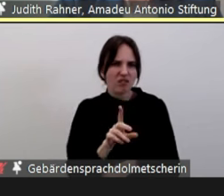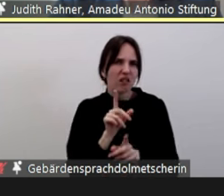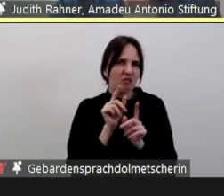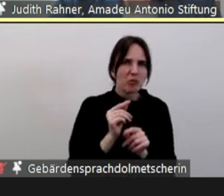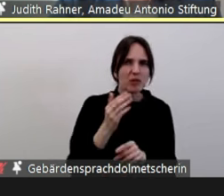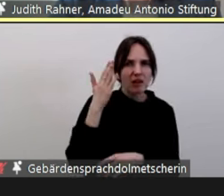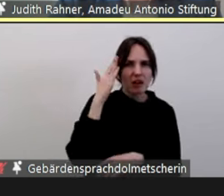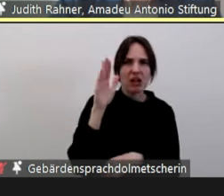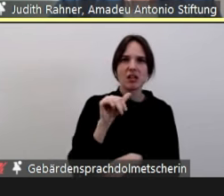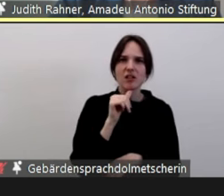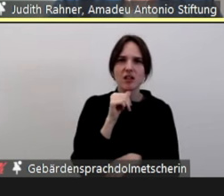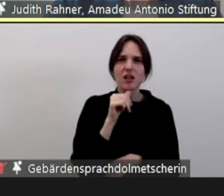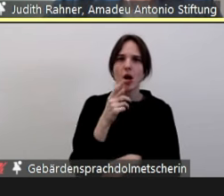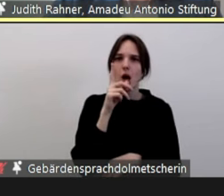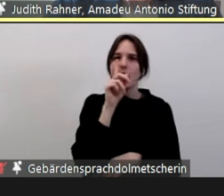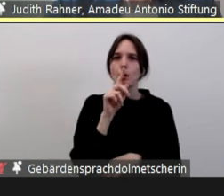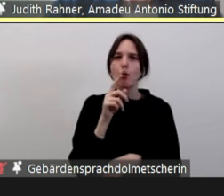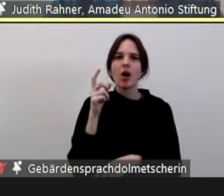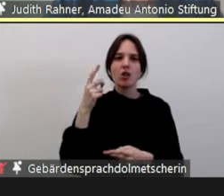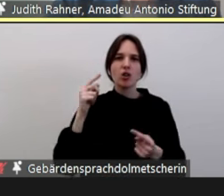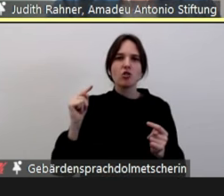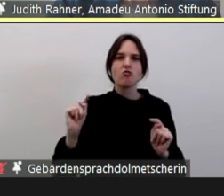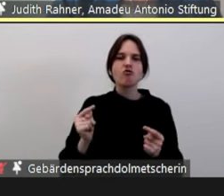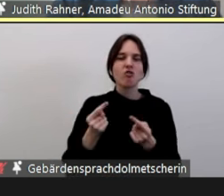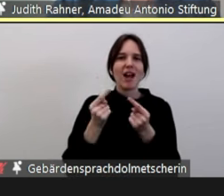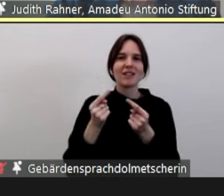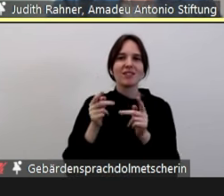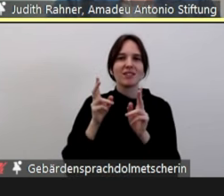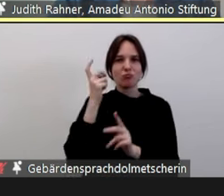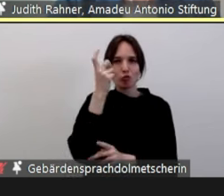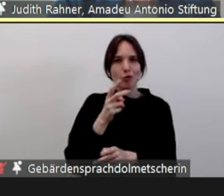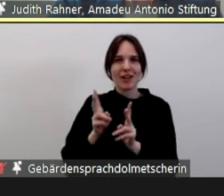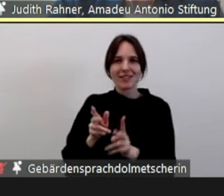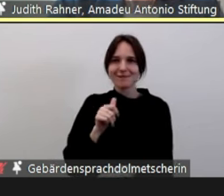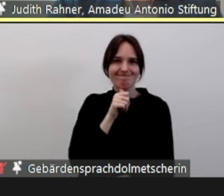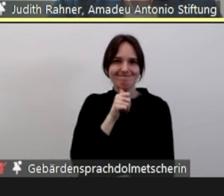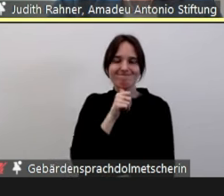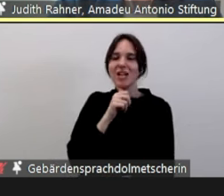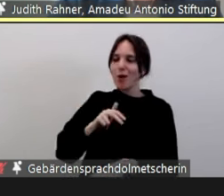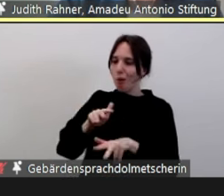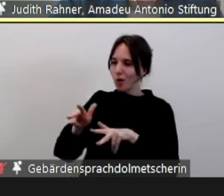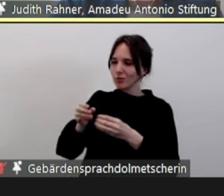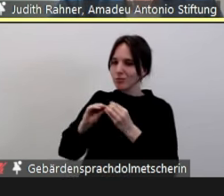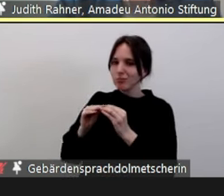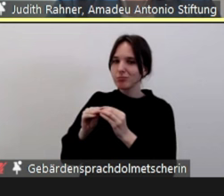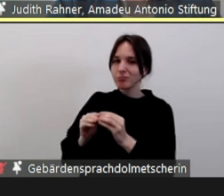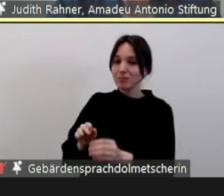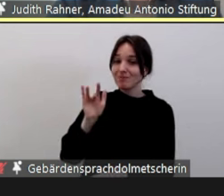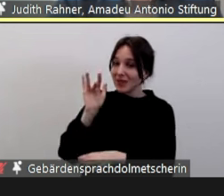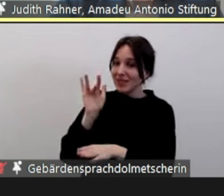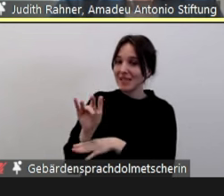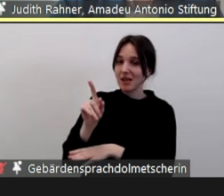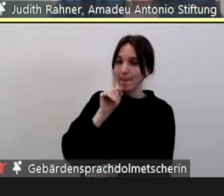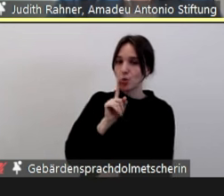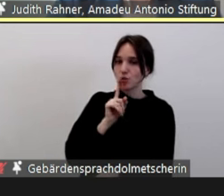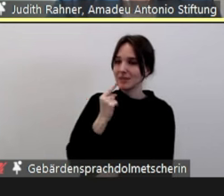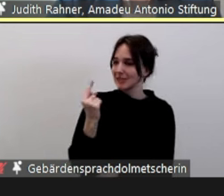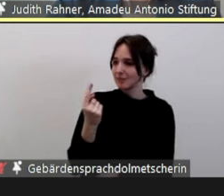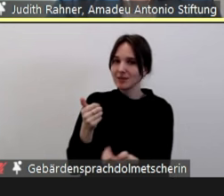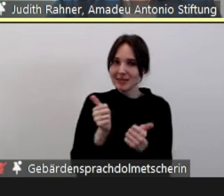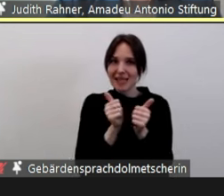irgendwie vor Gericht ums Sorgerecht streiten, sondern es ist wirklich eine organisierte Handlung gegen eine Mutter, die wegen häuslicher Gewalt versucht,